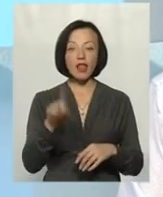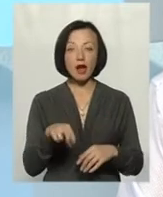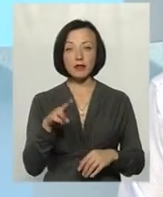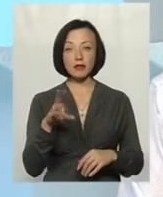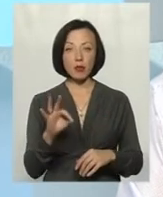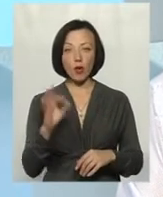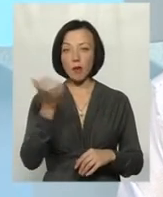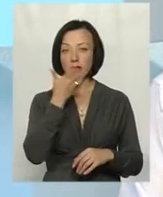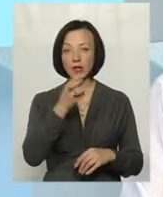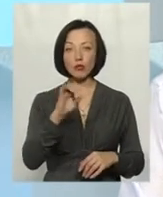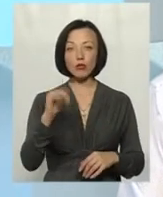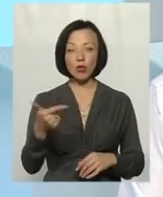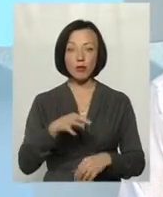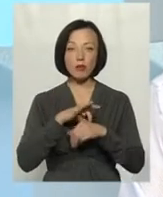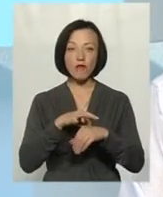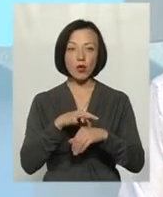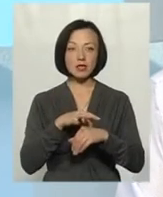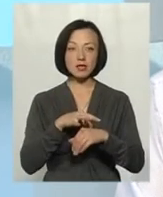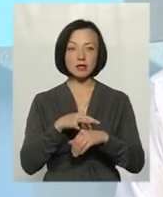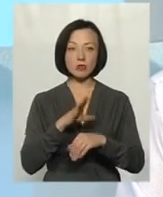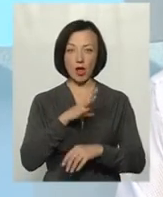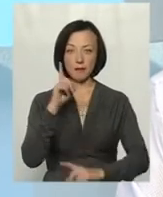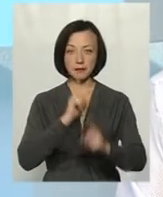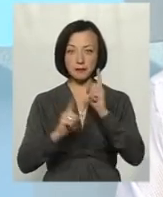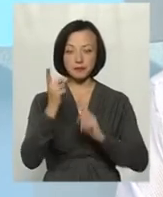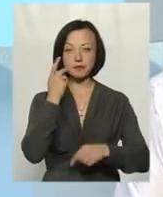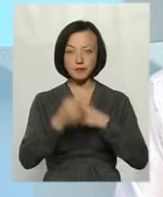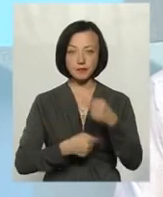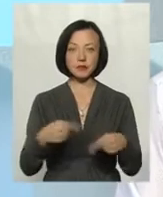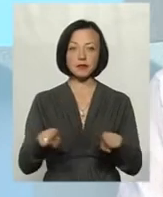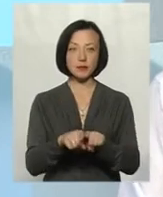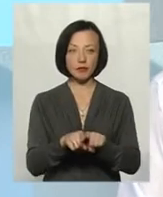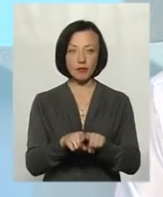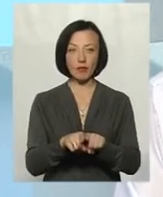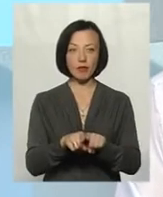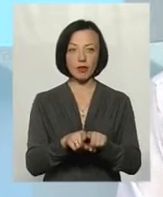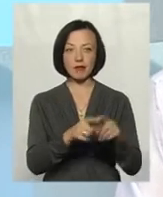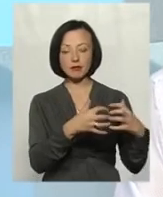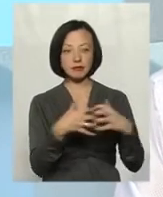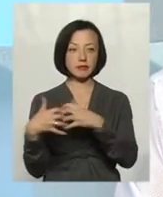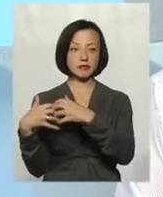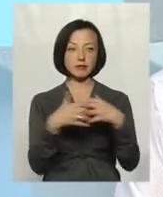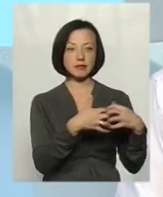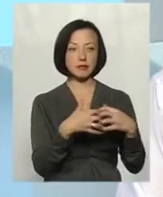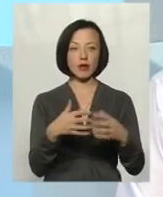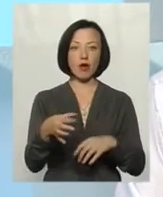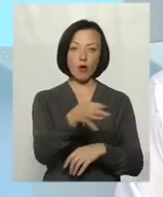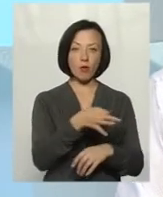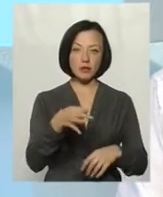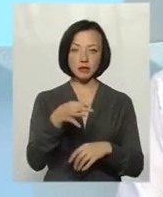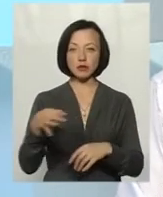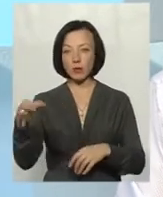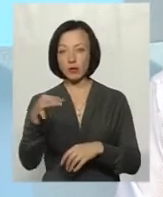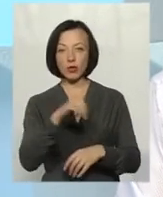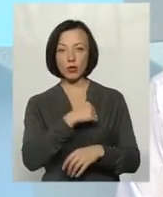Південному Бугу проводиться басейнова рада, і постійно отаке перетягування діяла, виявляється, область з області,